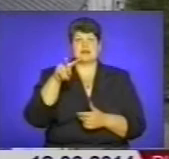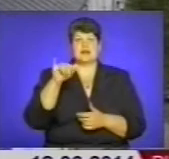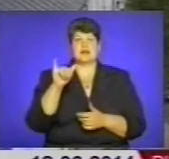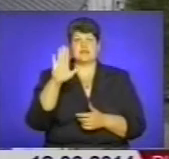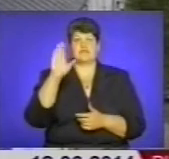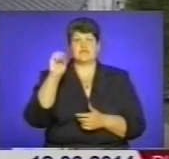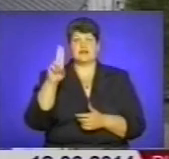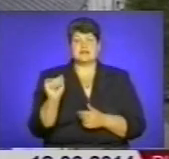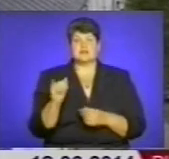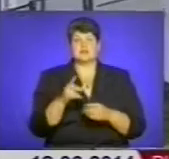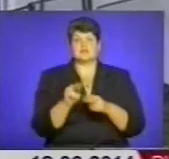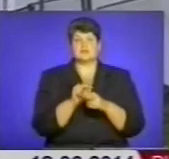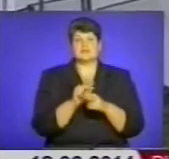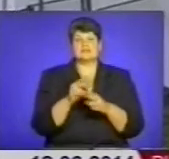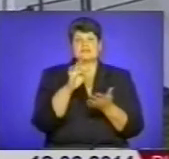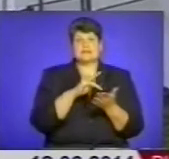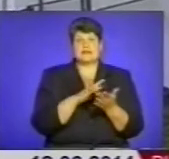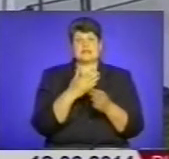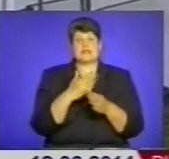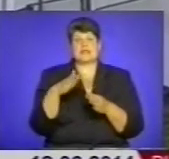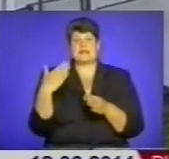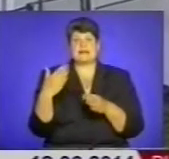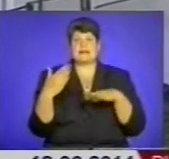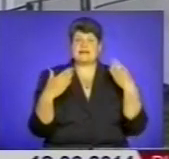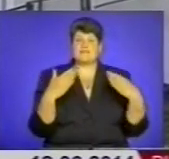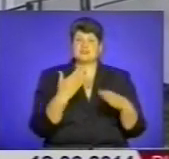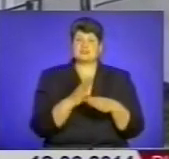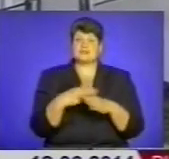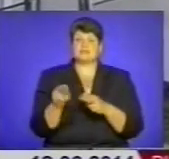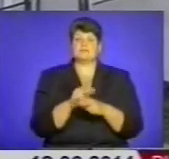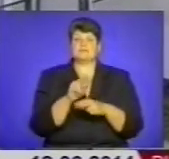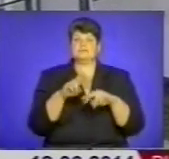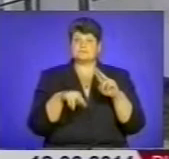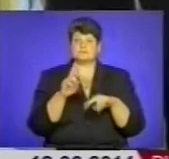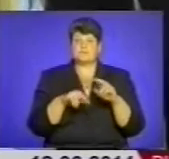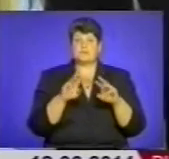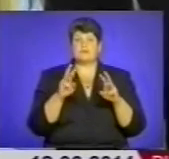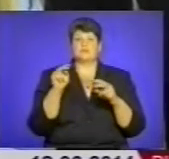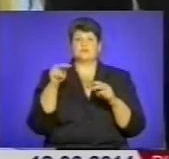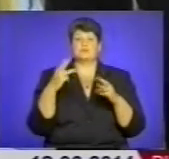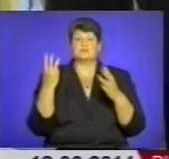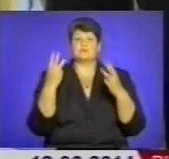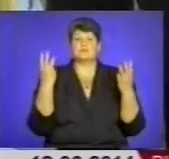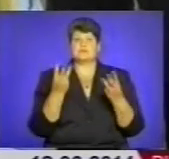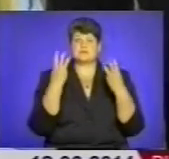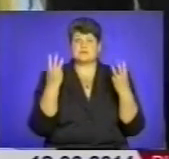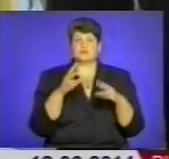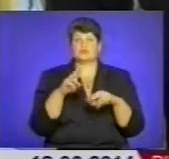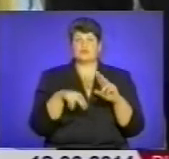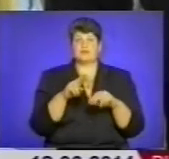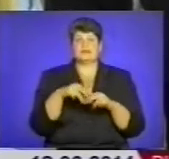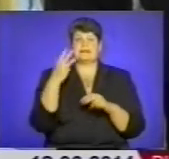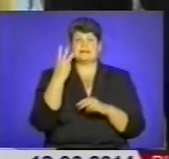Відреставровані лише центральна і ліва частина будови. У 2006 році після пожежі її власноруч відбудували три сестрі